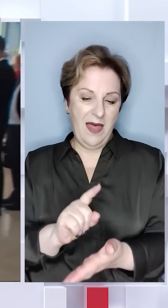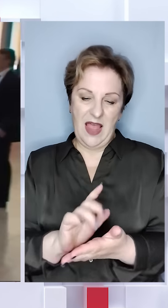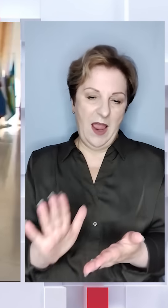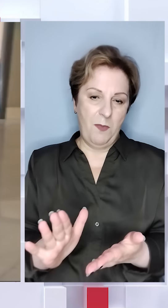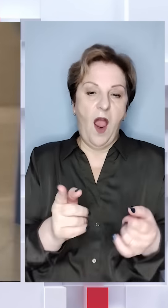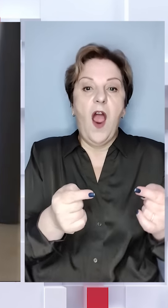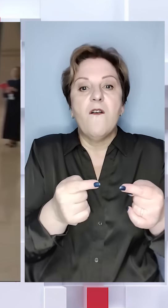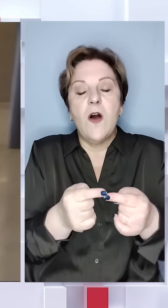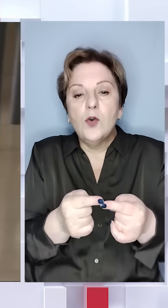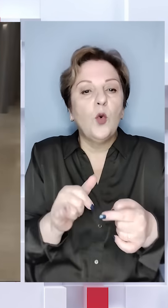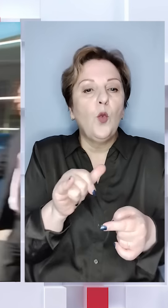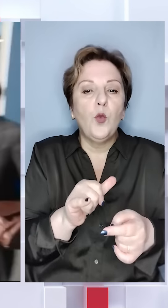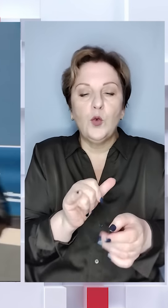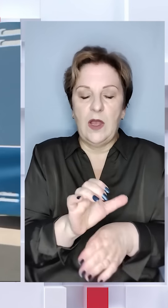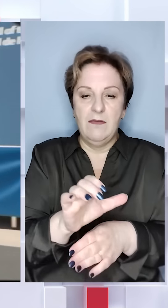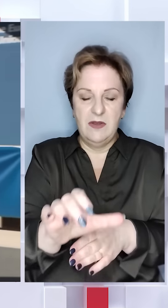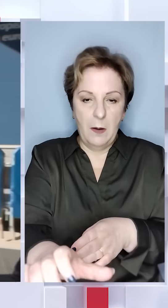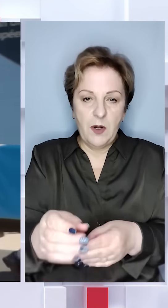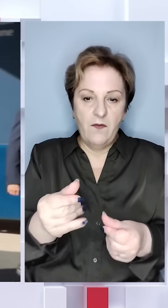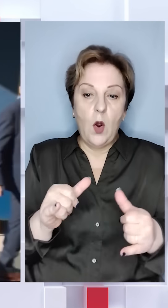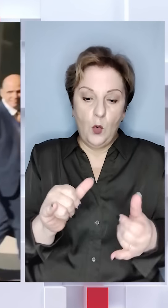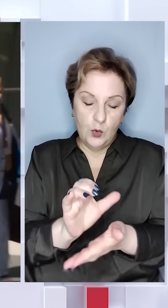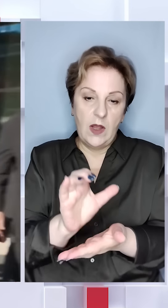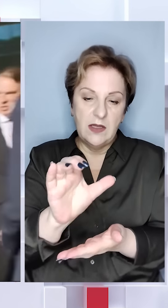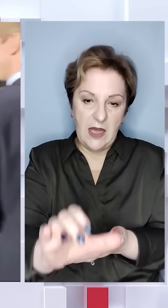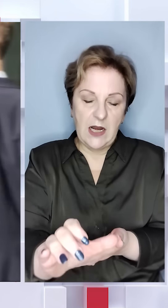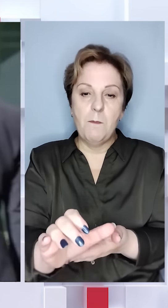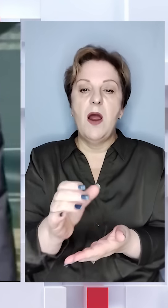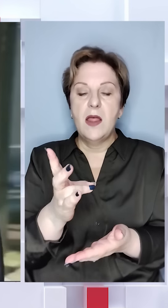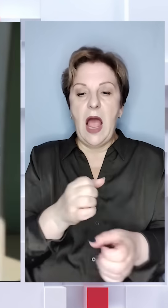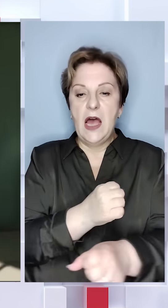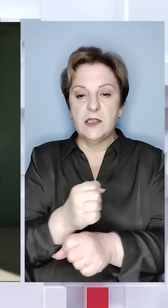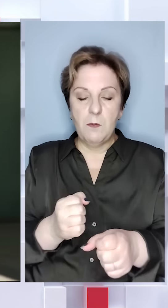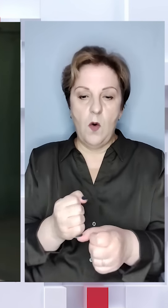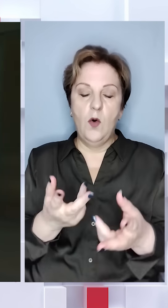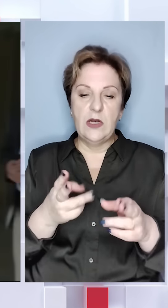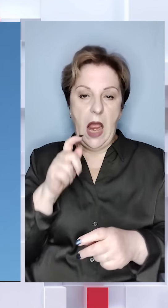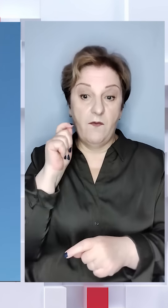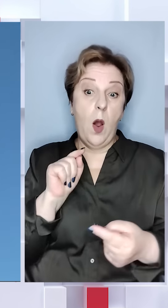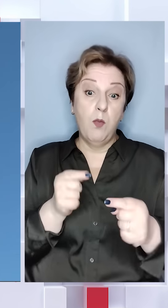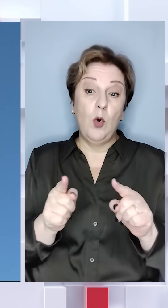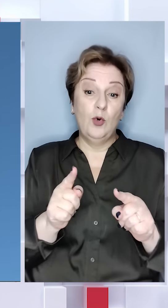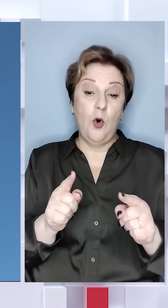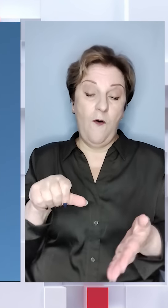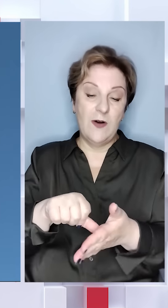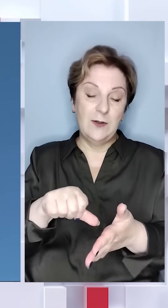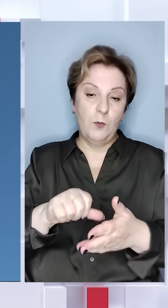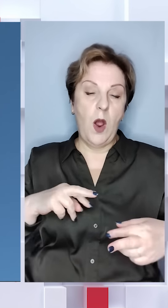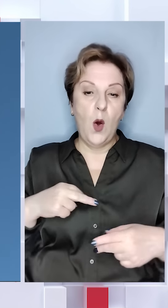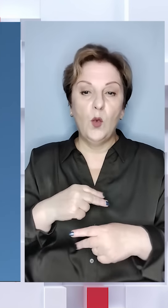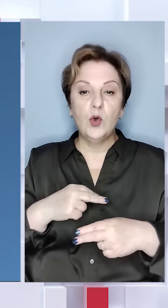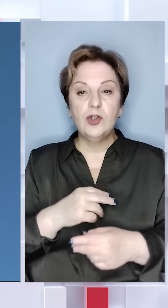тепер і визначати долю цих коштів. Їх хочуть направити на зброю для України, проти чого, власне, і виступає Угорщина.